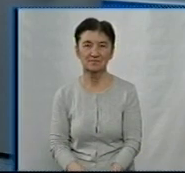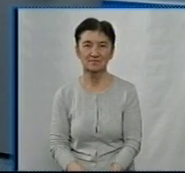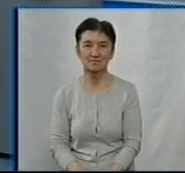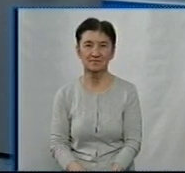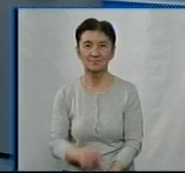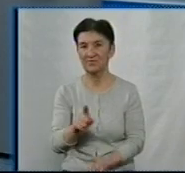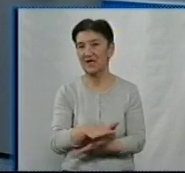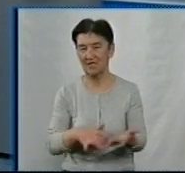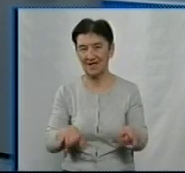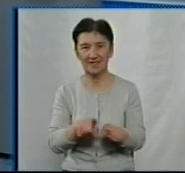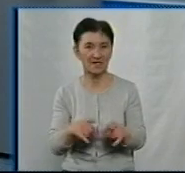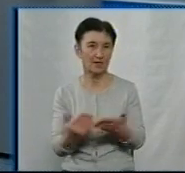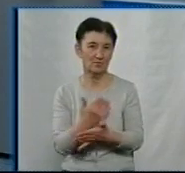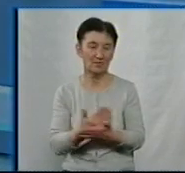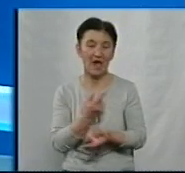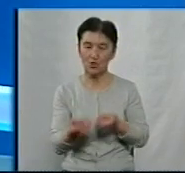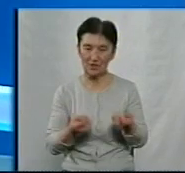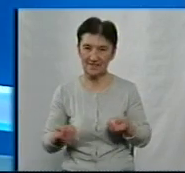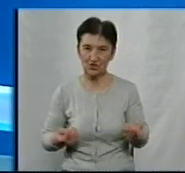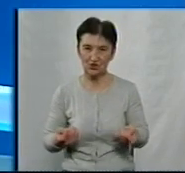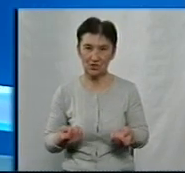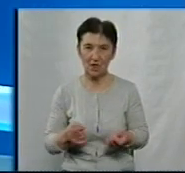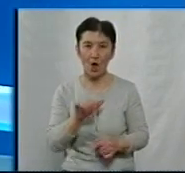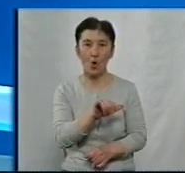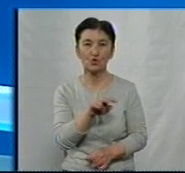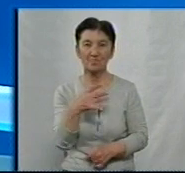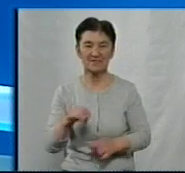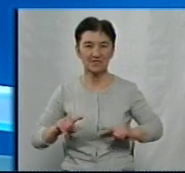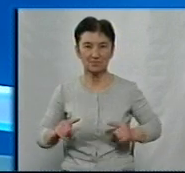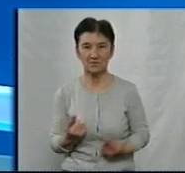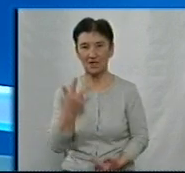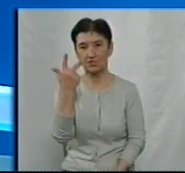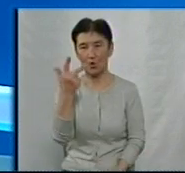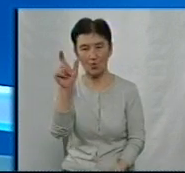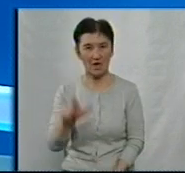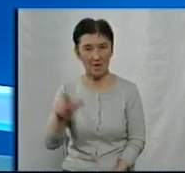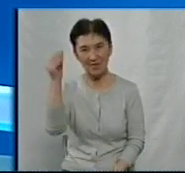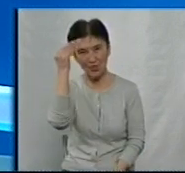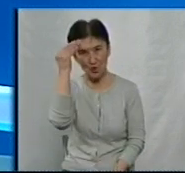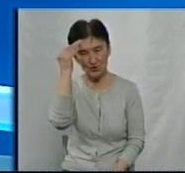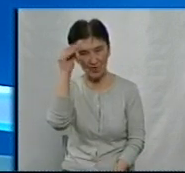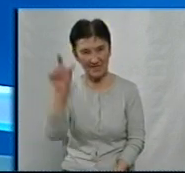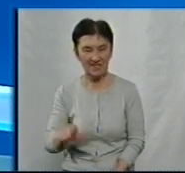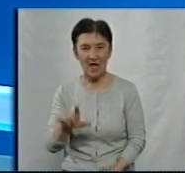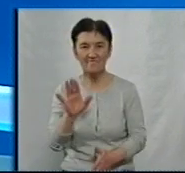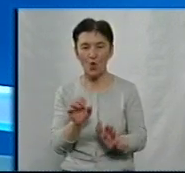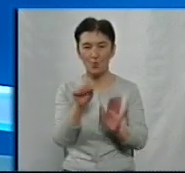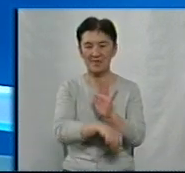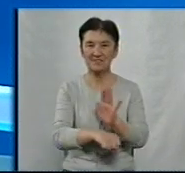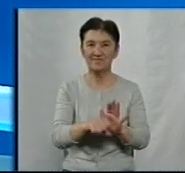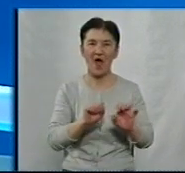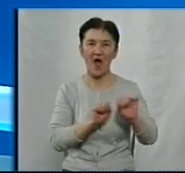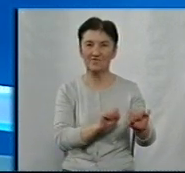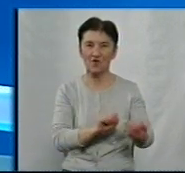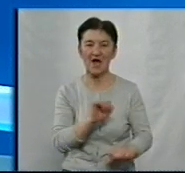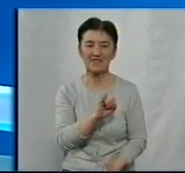Далі про ці та інші події докладніше. У Кропивницькому затримали трьох підозрюваних у вбивстві адвоката Олександра Іванова. Про